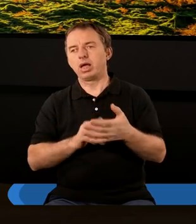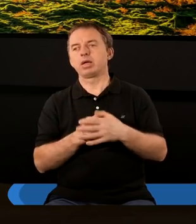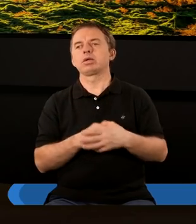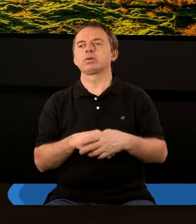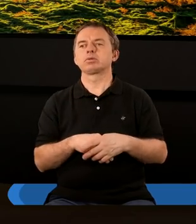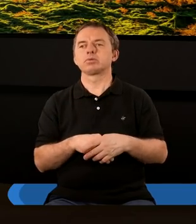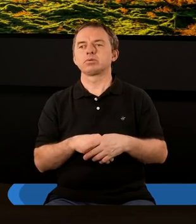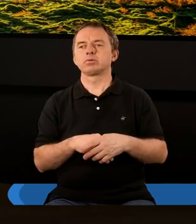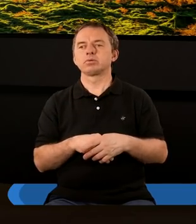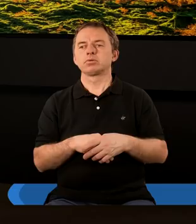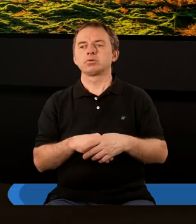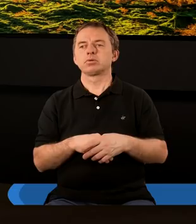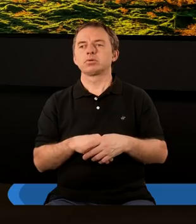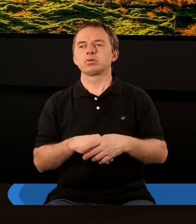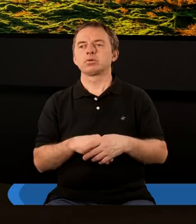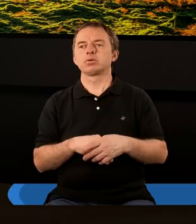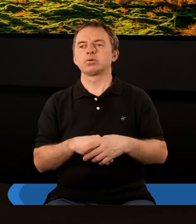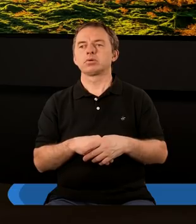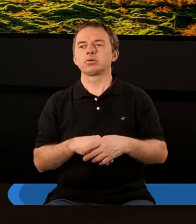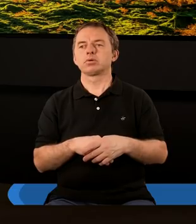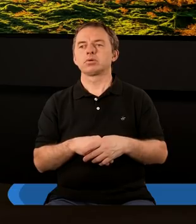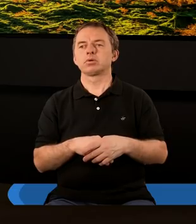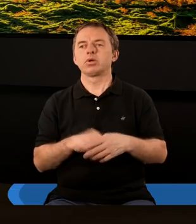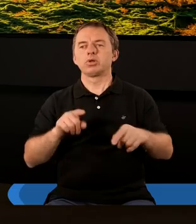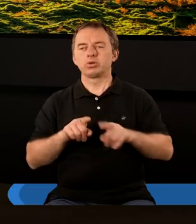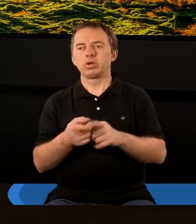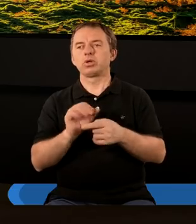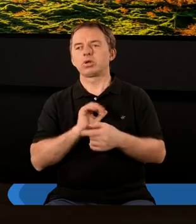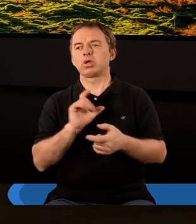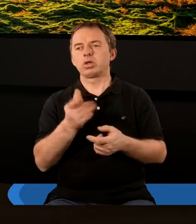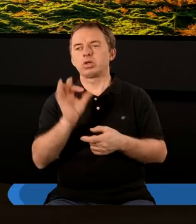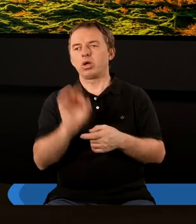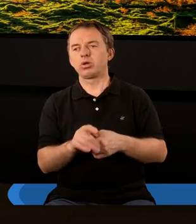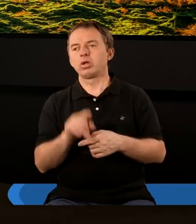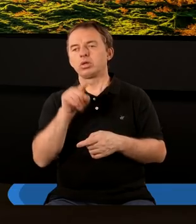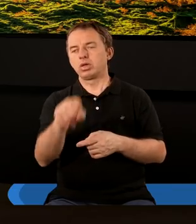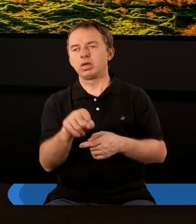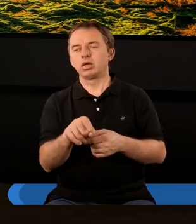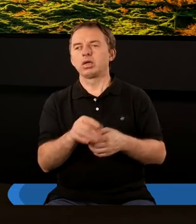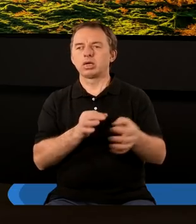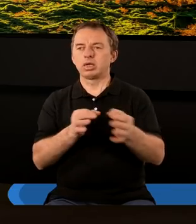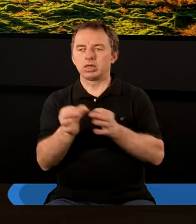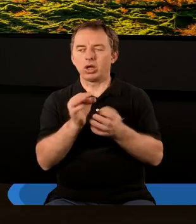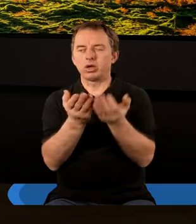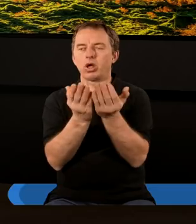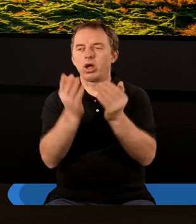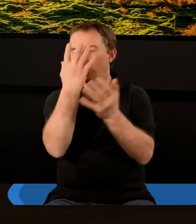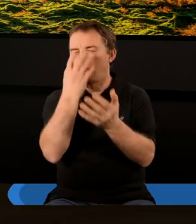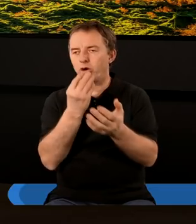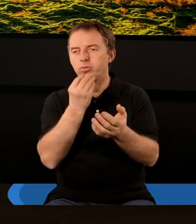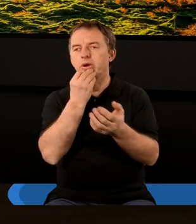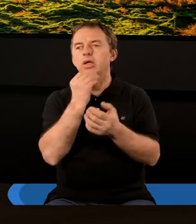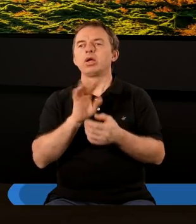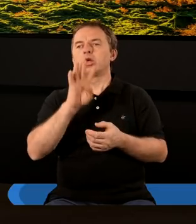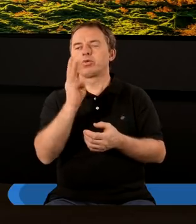właśnie dzieje się coś w tej scenerii, który jest opisany